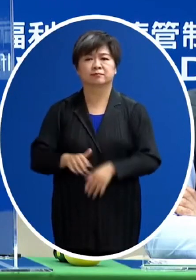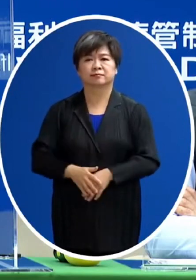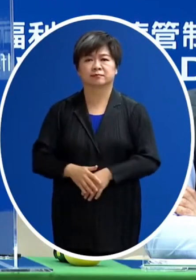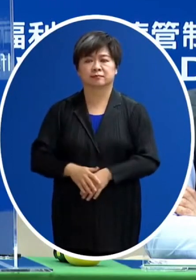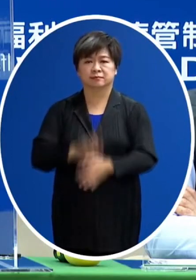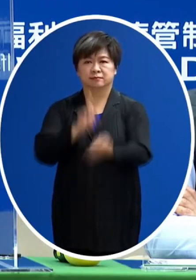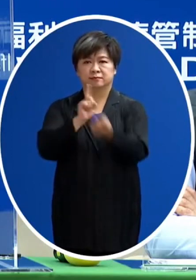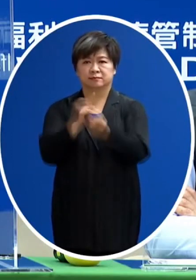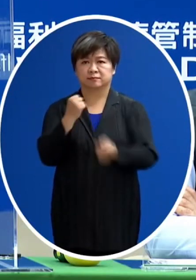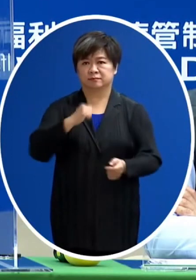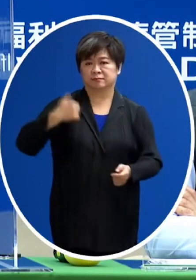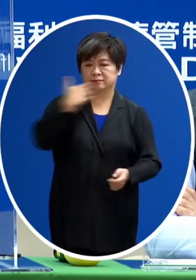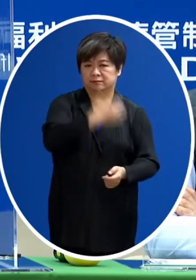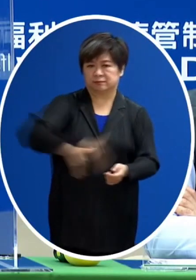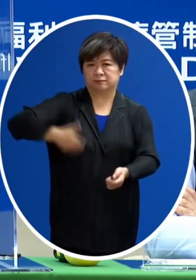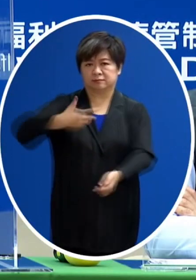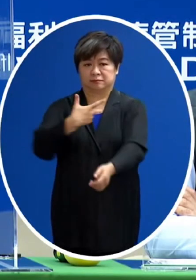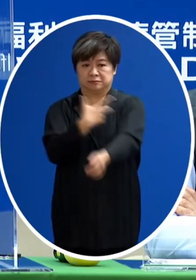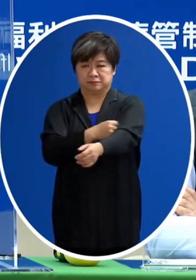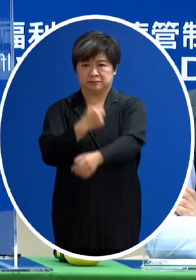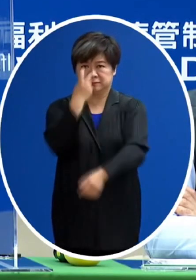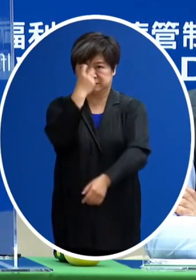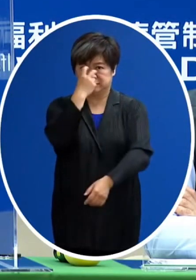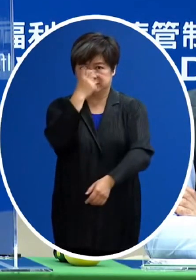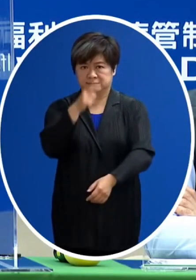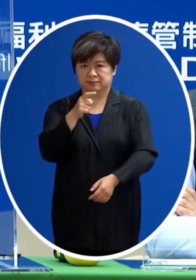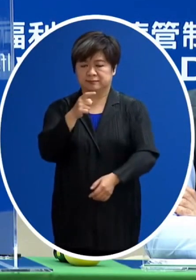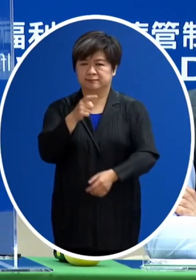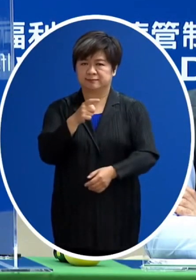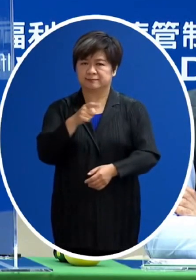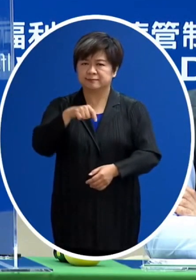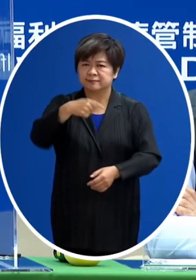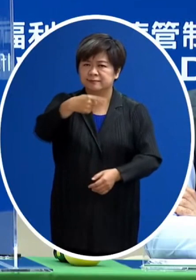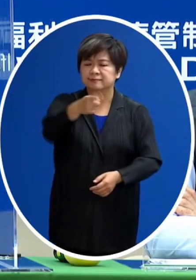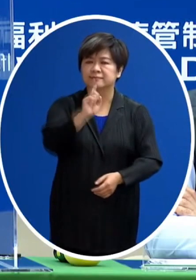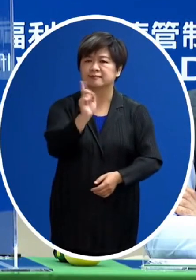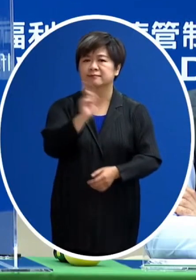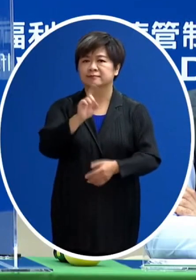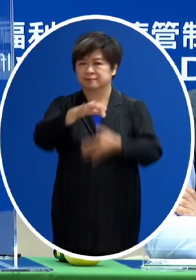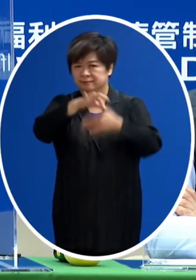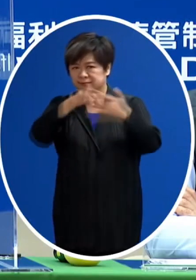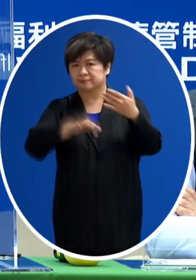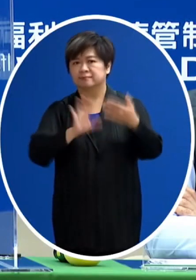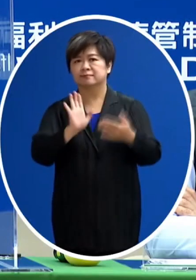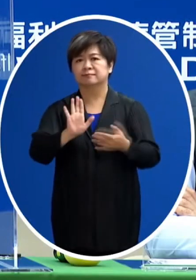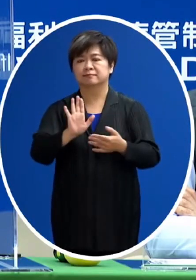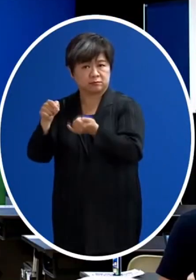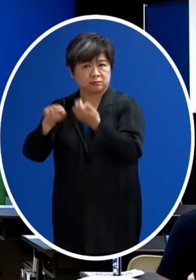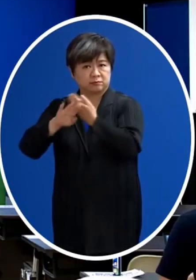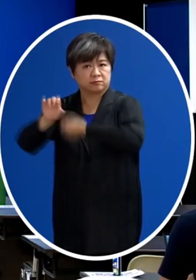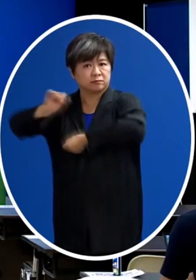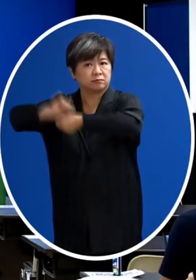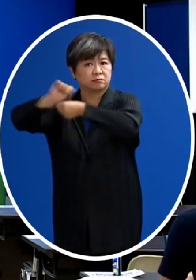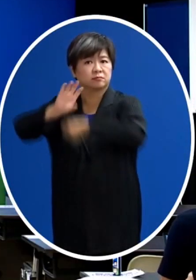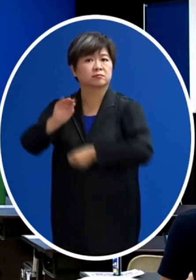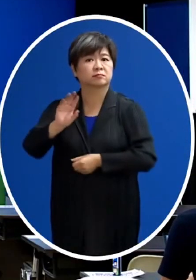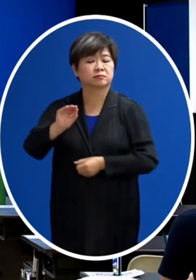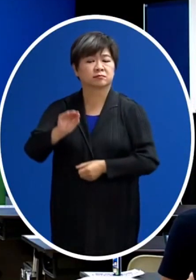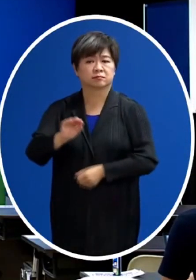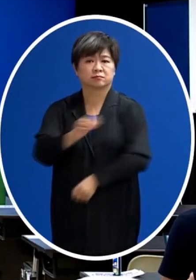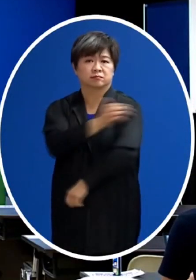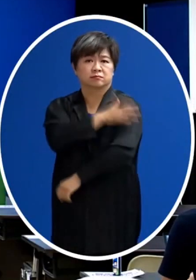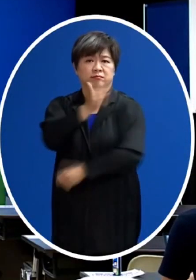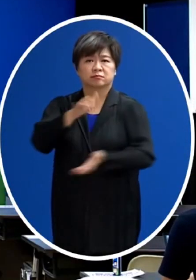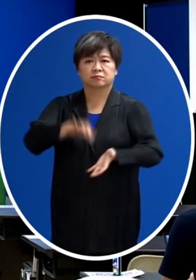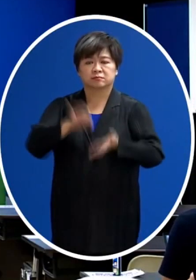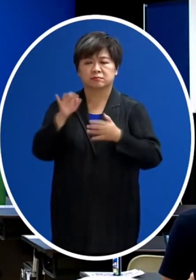相關抗體的檢驗的後續做出一些相關的指引 讓大家可以醫學另外剛剛部長你有提到